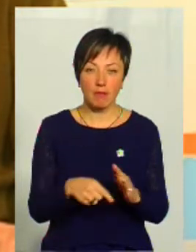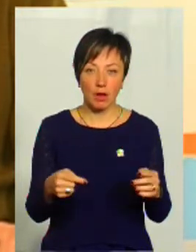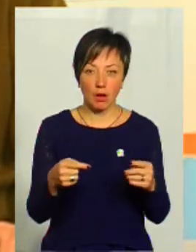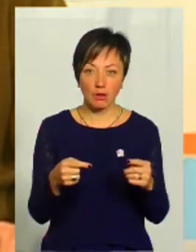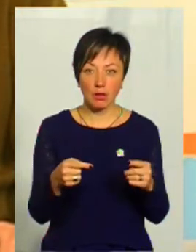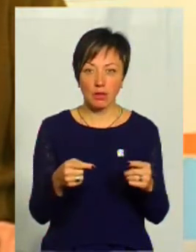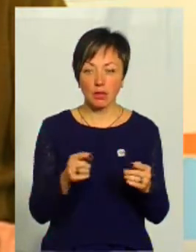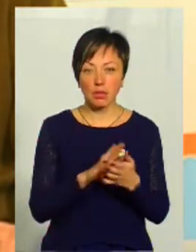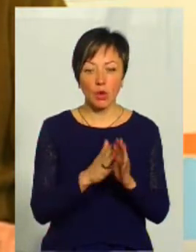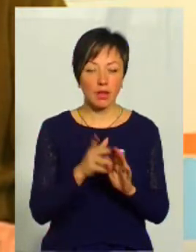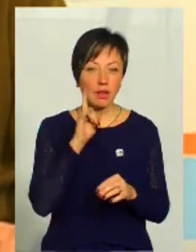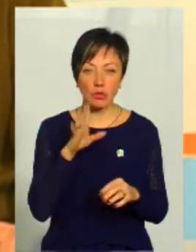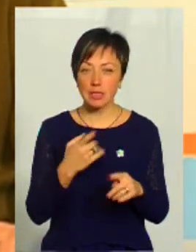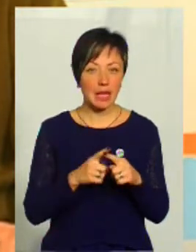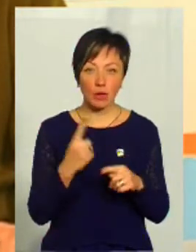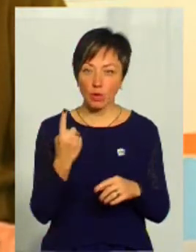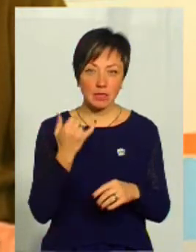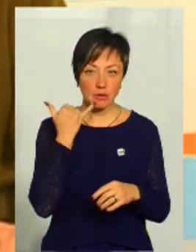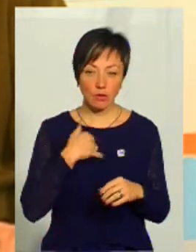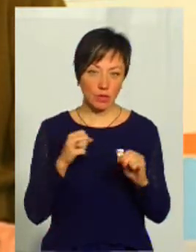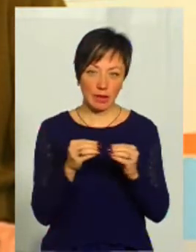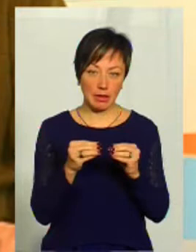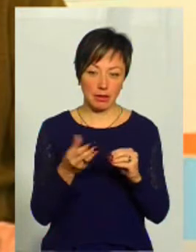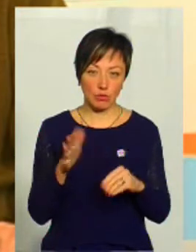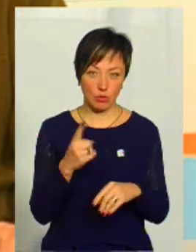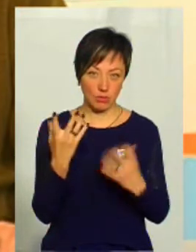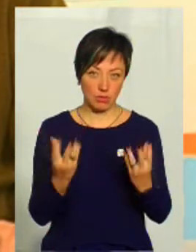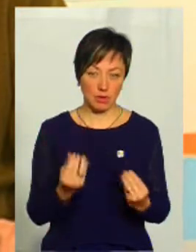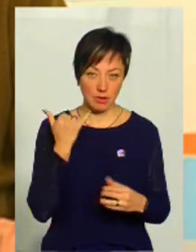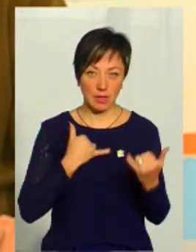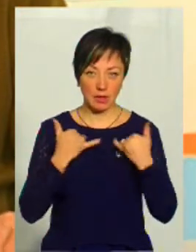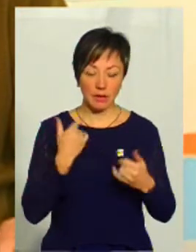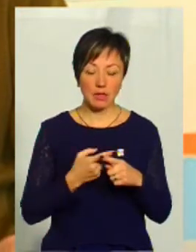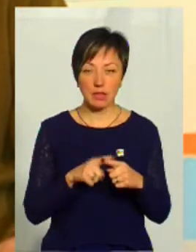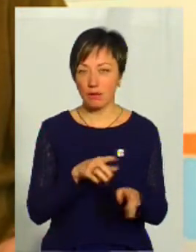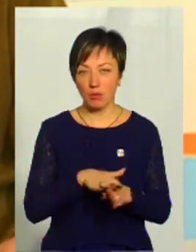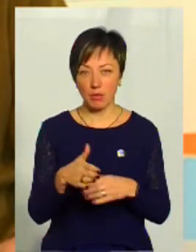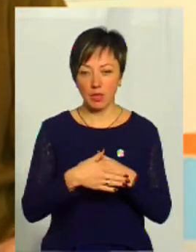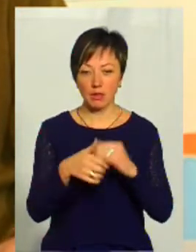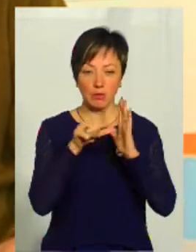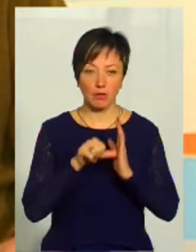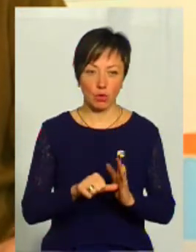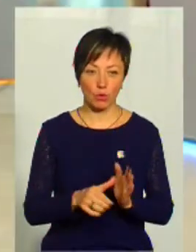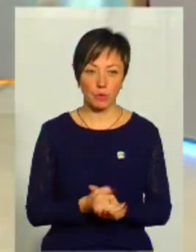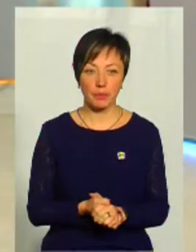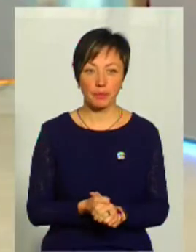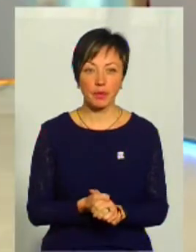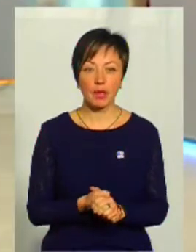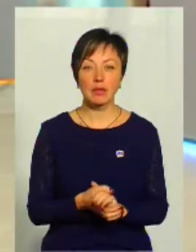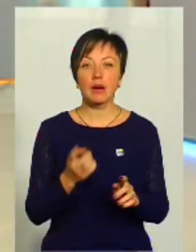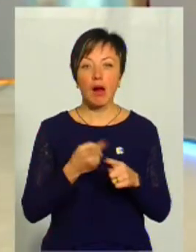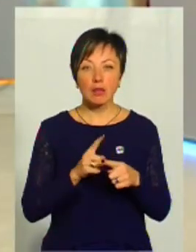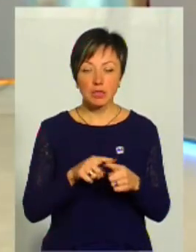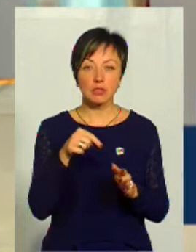незручності. Це не один дзвінок, це за день може бути до десятка дзвінків. І це вже відбувається там близько пів року. Тобто це